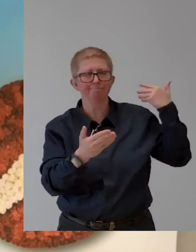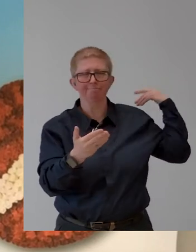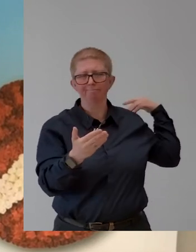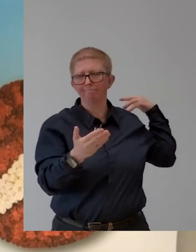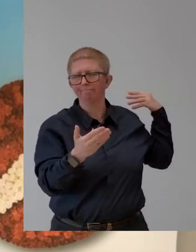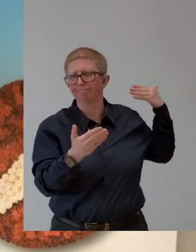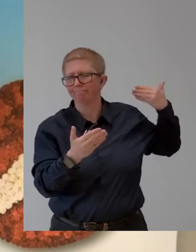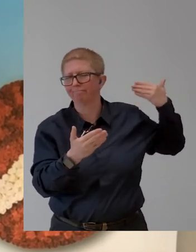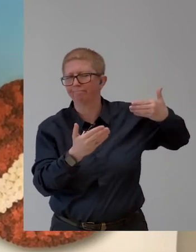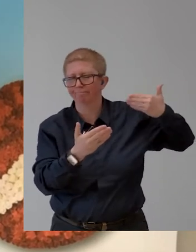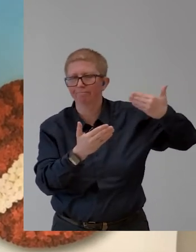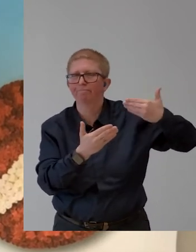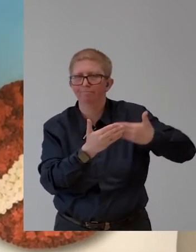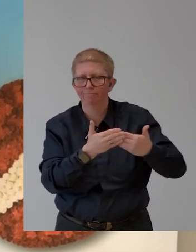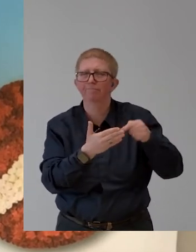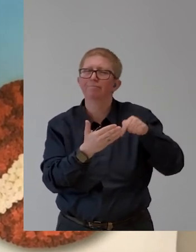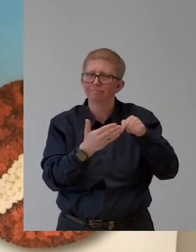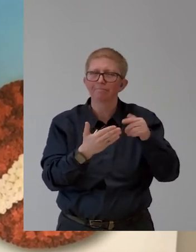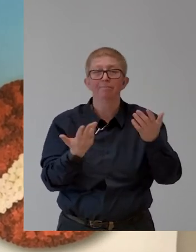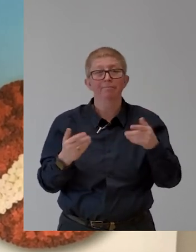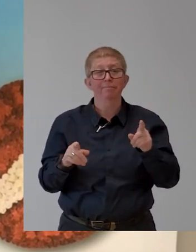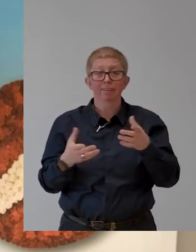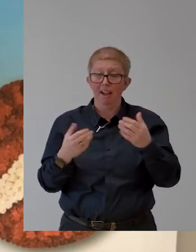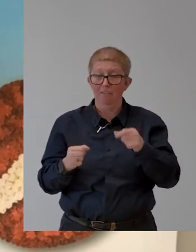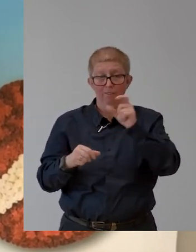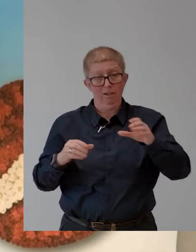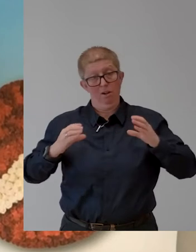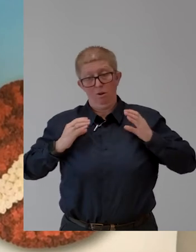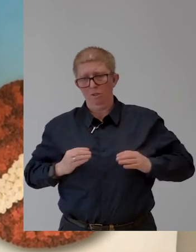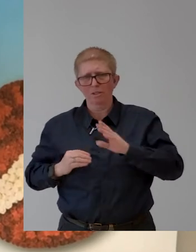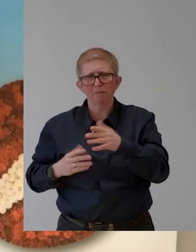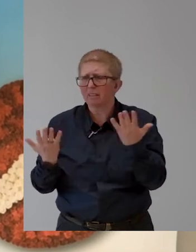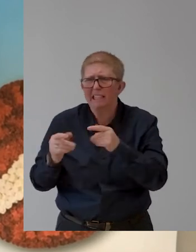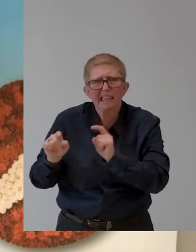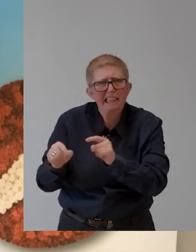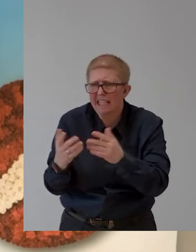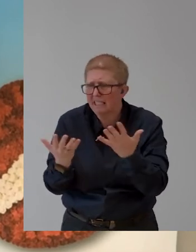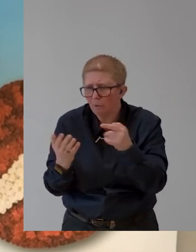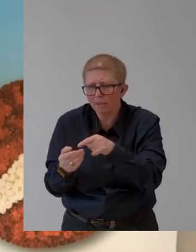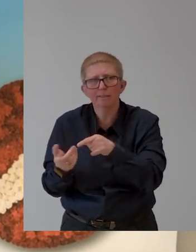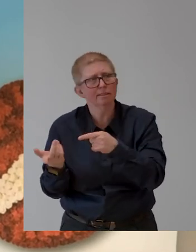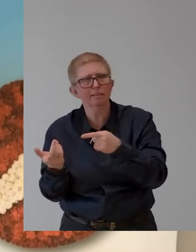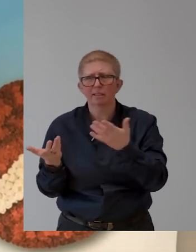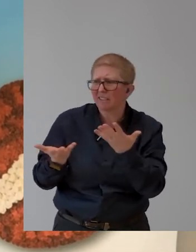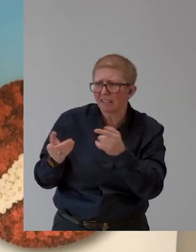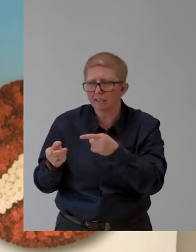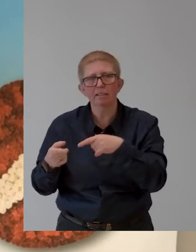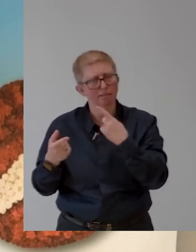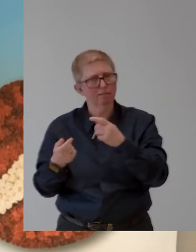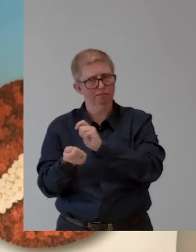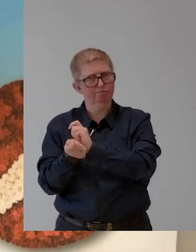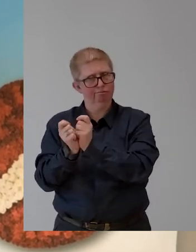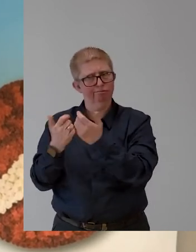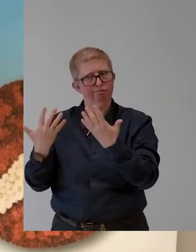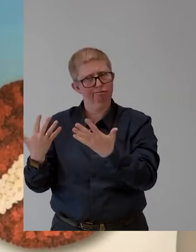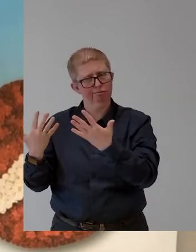needs. We, therefore, as Unigrad Bank Austria, consider the greatest possible